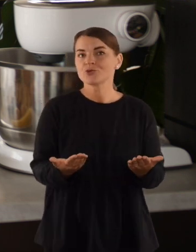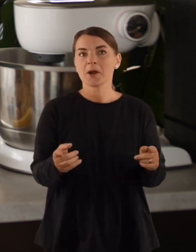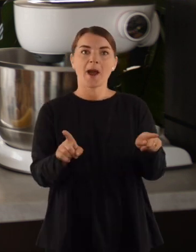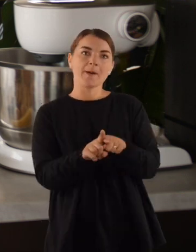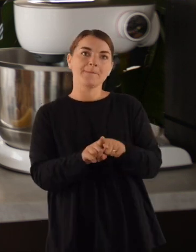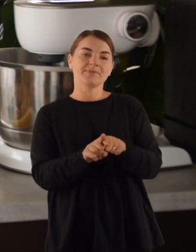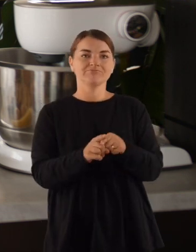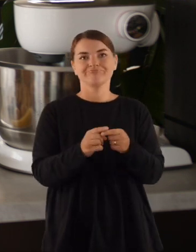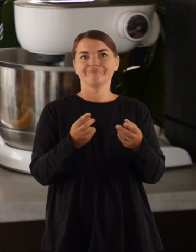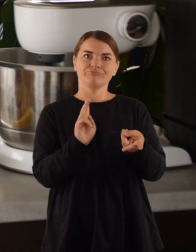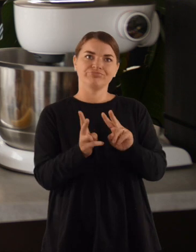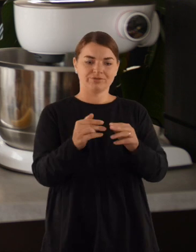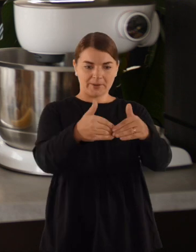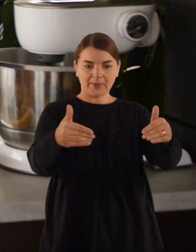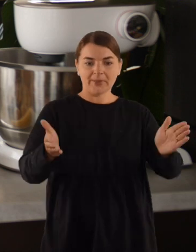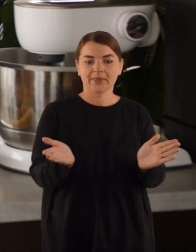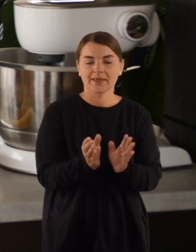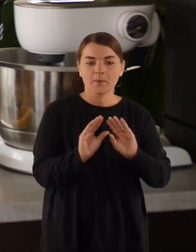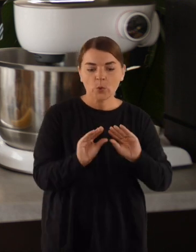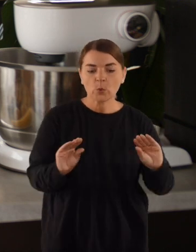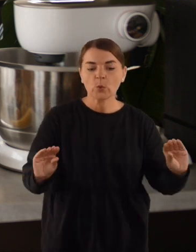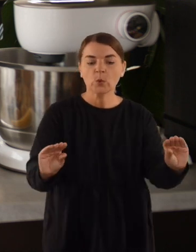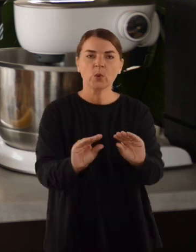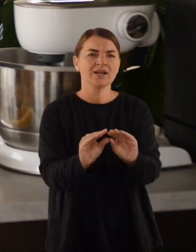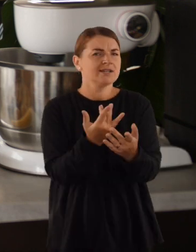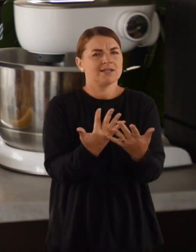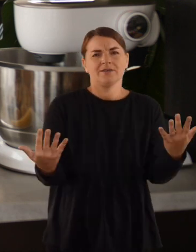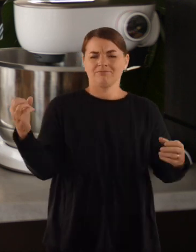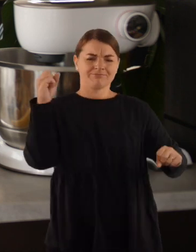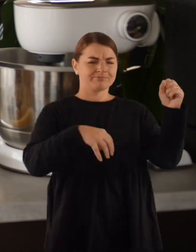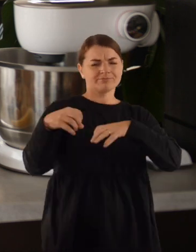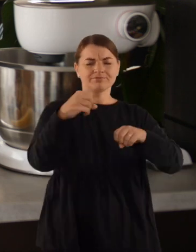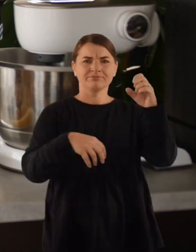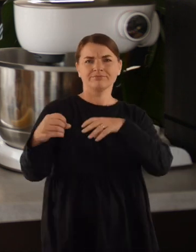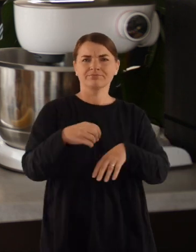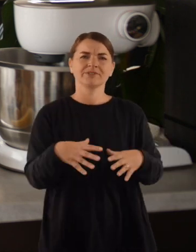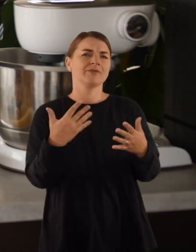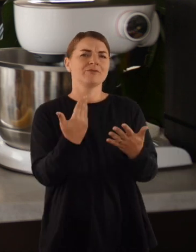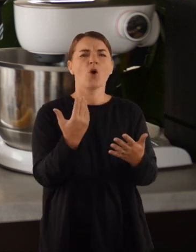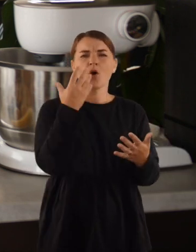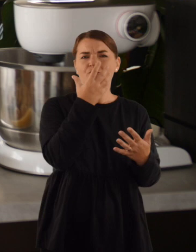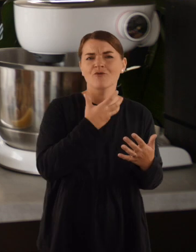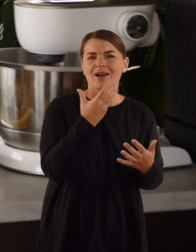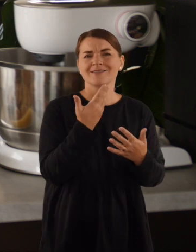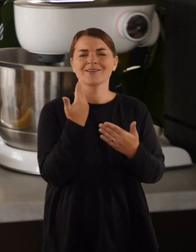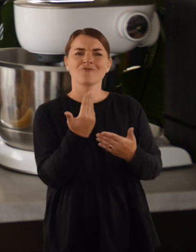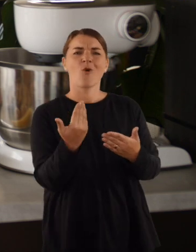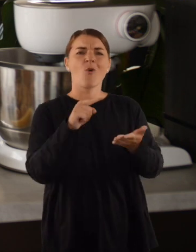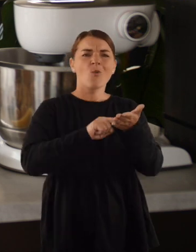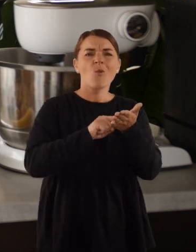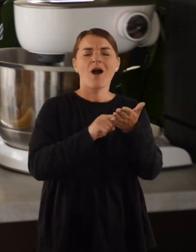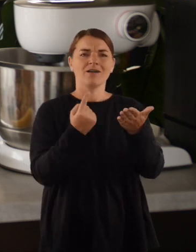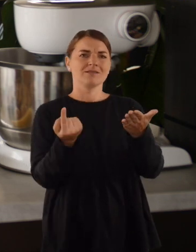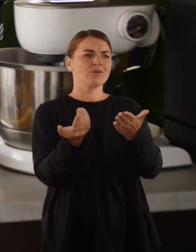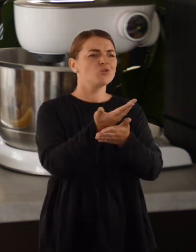tokį kaip apkepą pudingą, į kurią galima sudėti bet kokius turimus, vaisius, vogas, tokius dalykus sunaudoti. Duonos